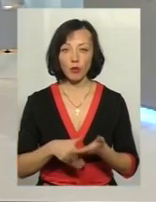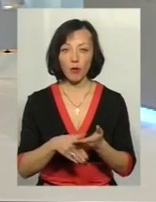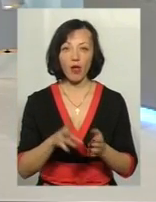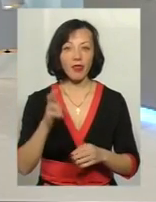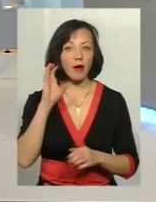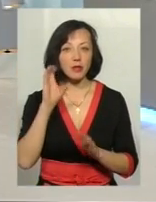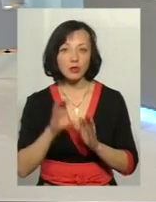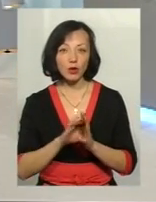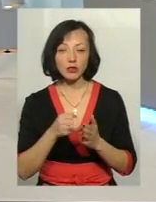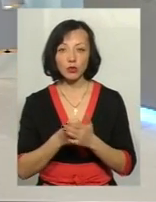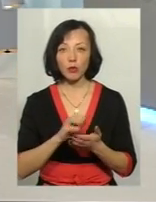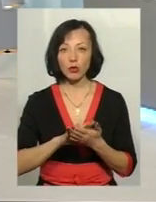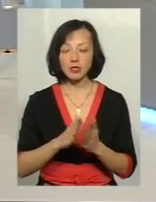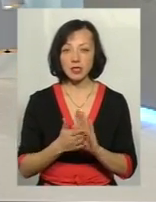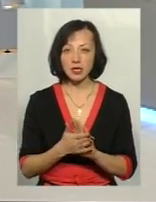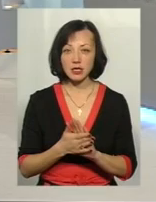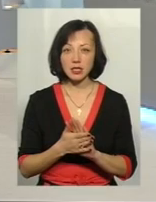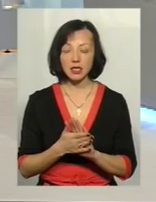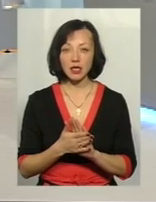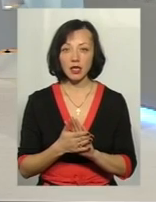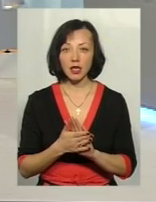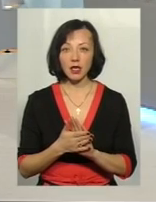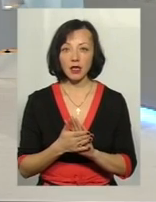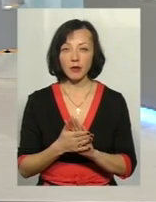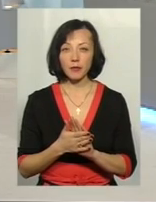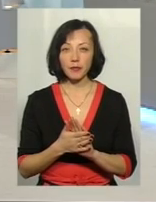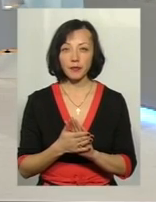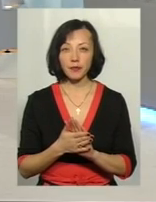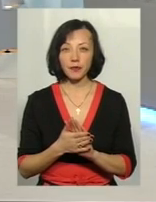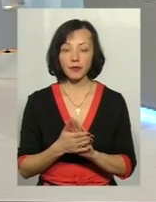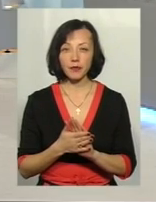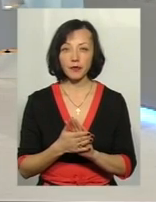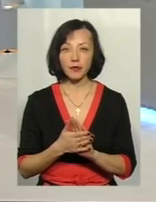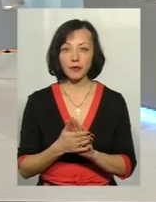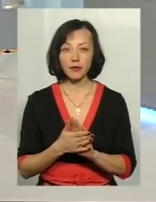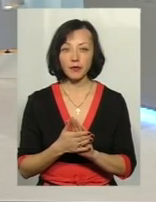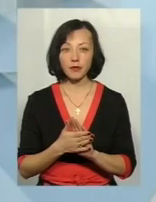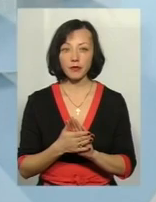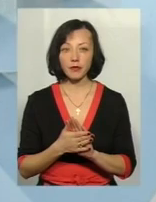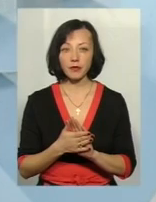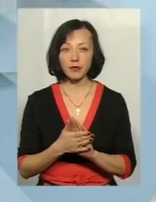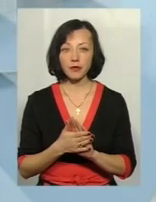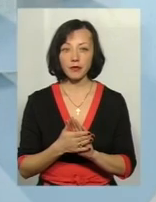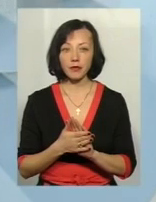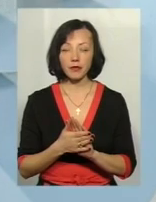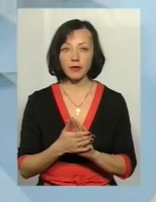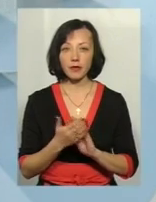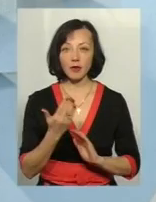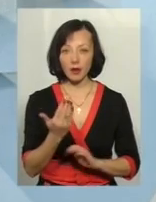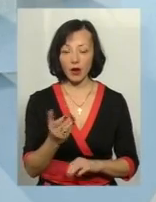прислухається до правової позиції